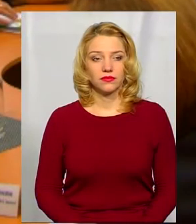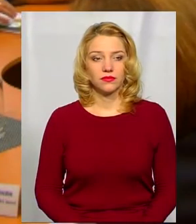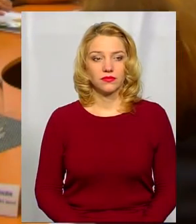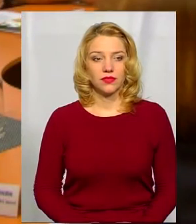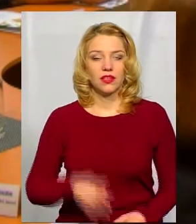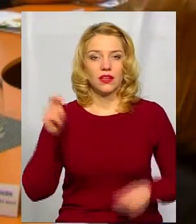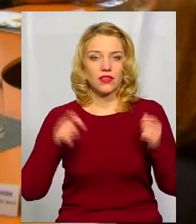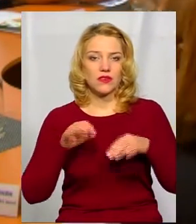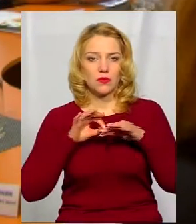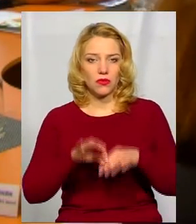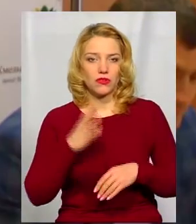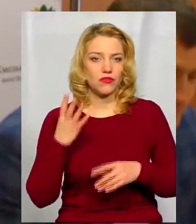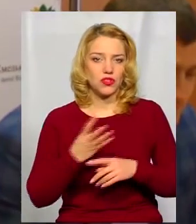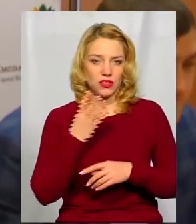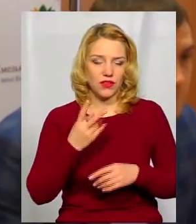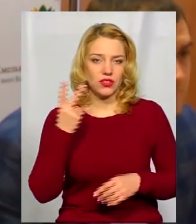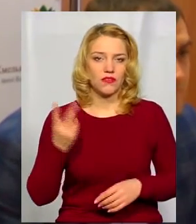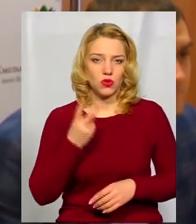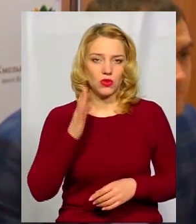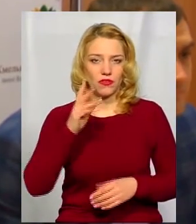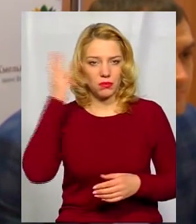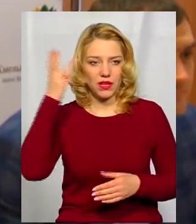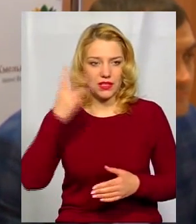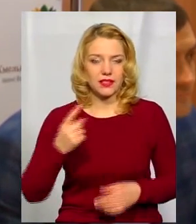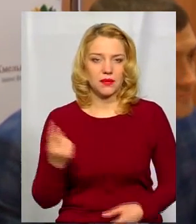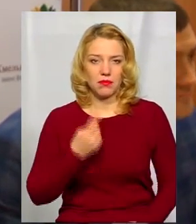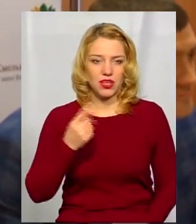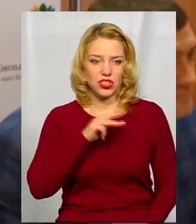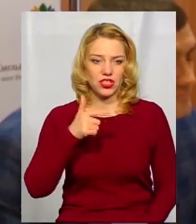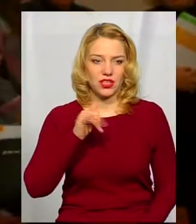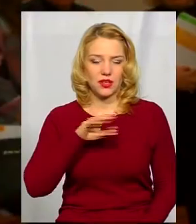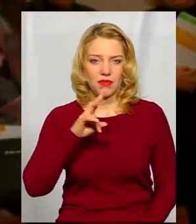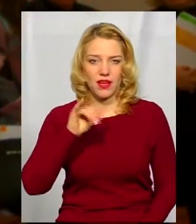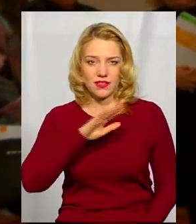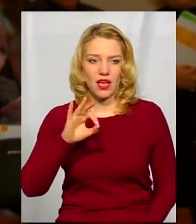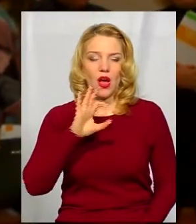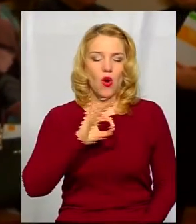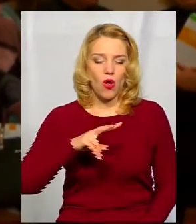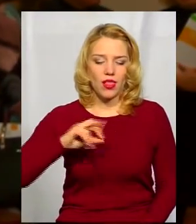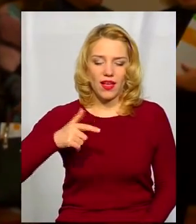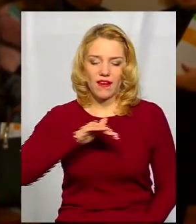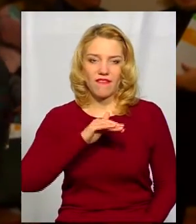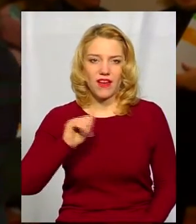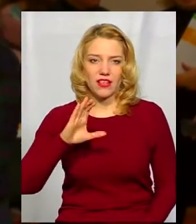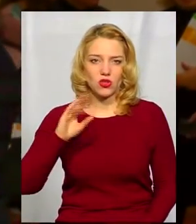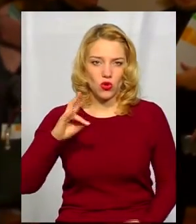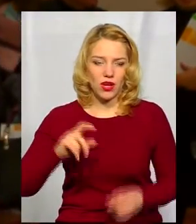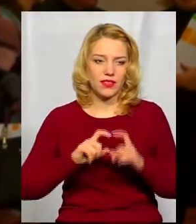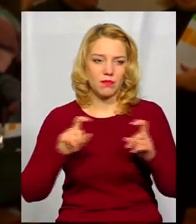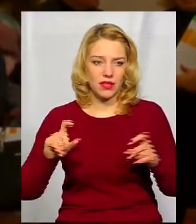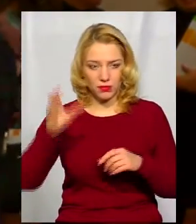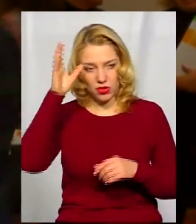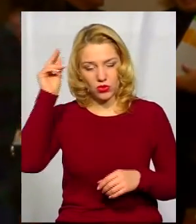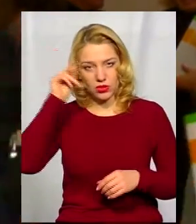Фестиваль проводиться в четверте, вдруге у Хмельницькій першій гімназії. Олег Фасоля, директор департаменту освіти і науки Хмельницької облдержадміністрації,